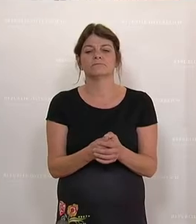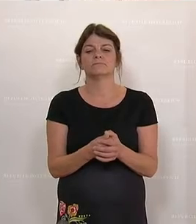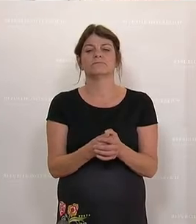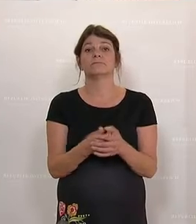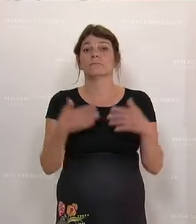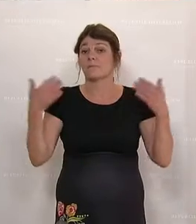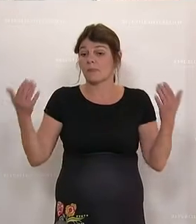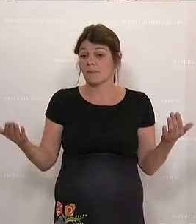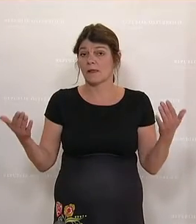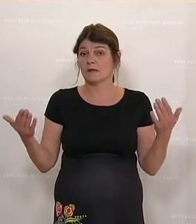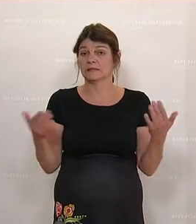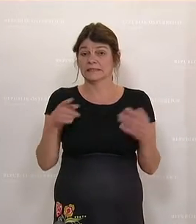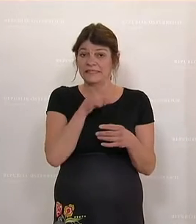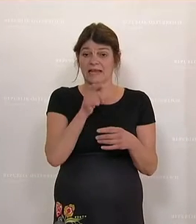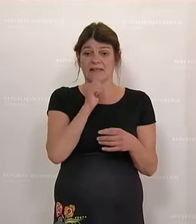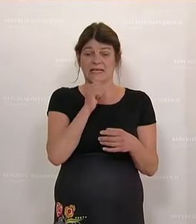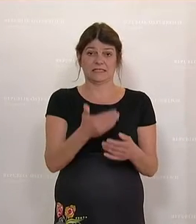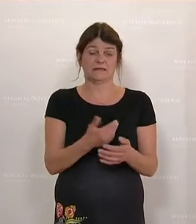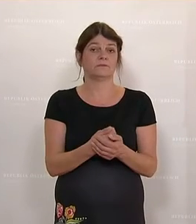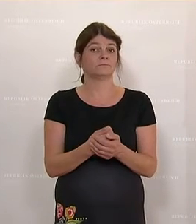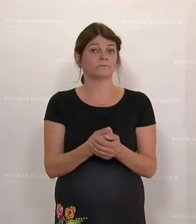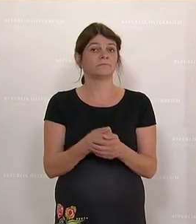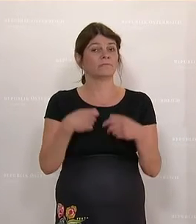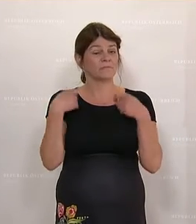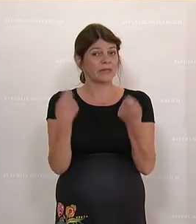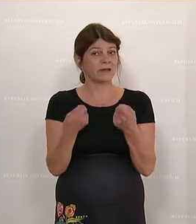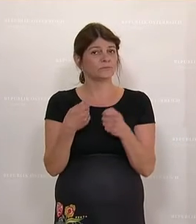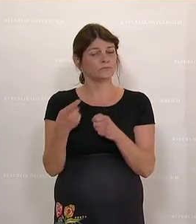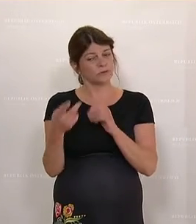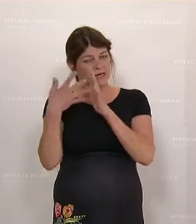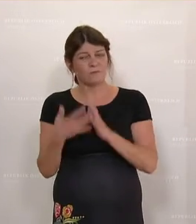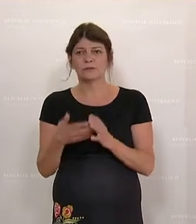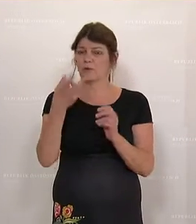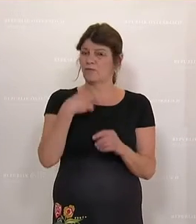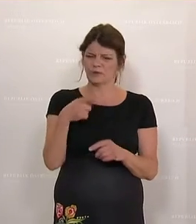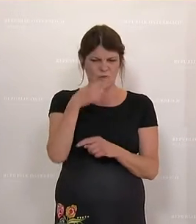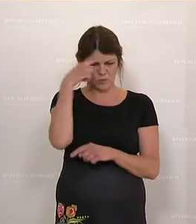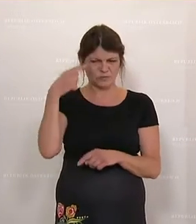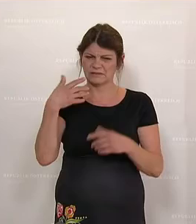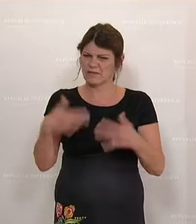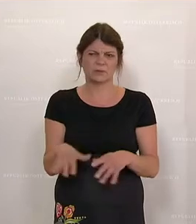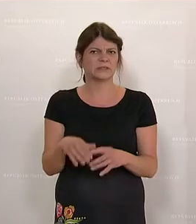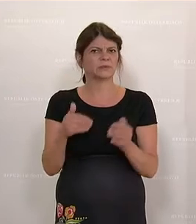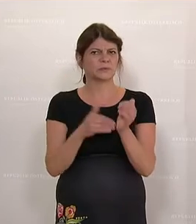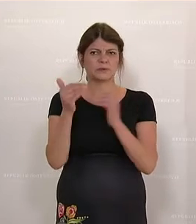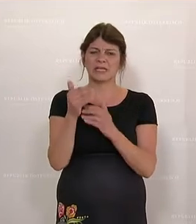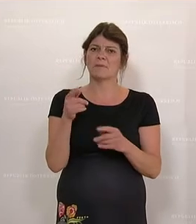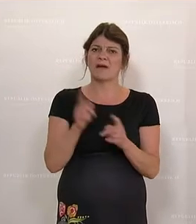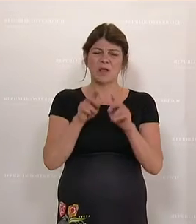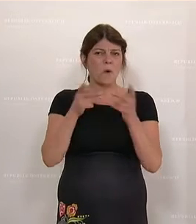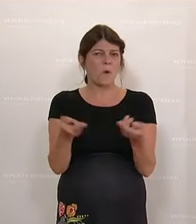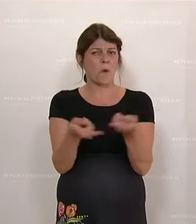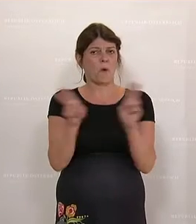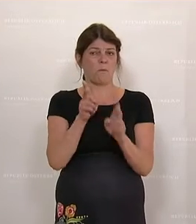Jetzt gibt es seit gestern die Revision dieses unsinnigen Systems, dass der Ökobonus